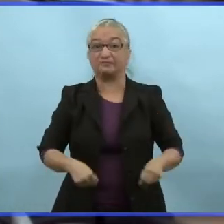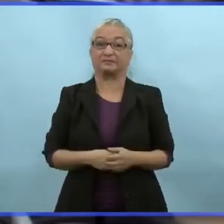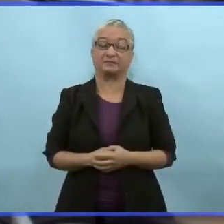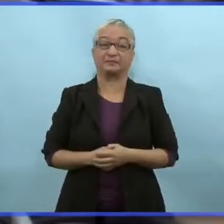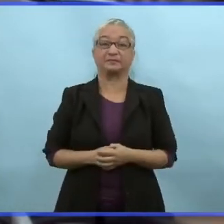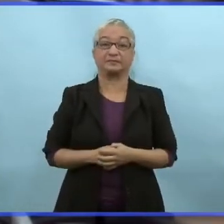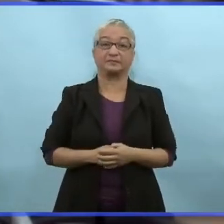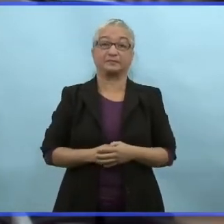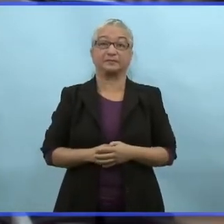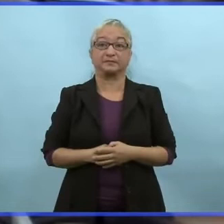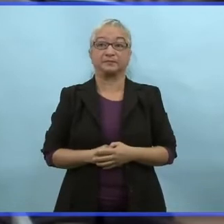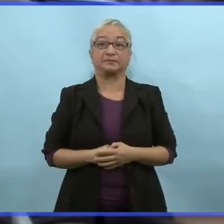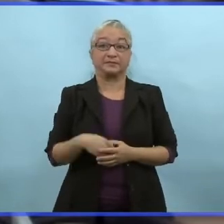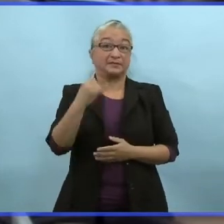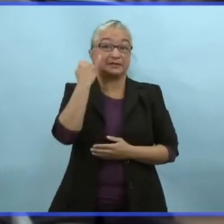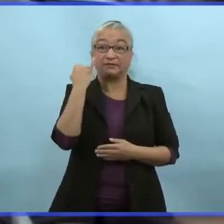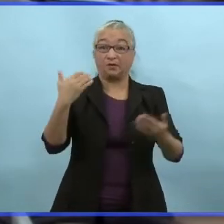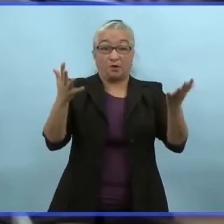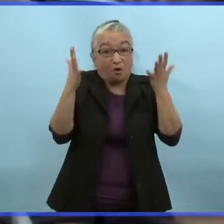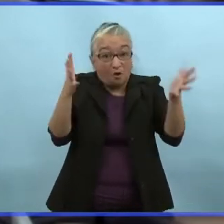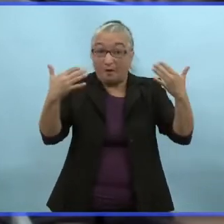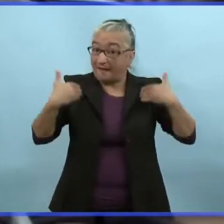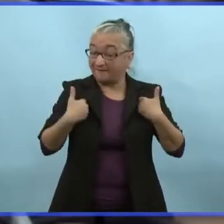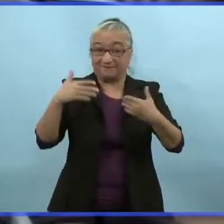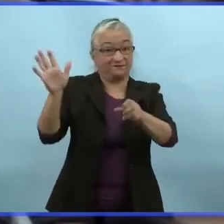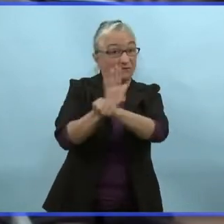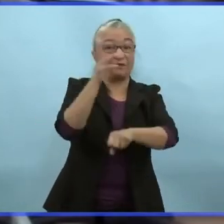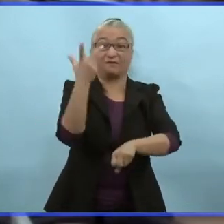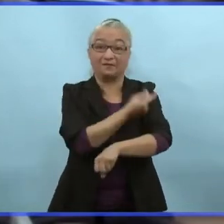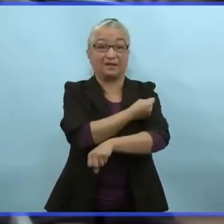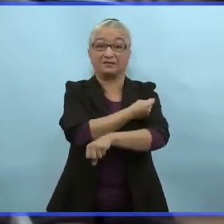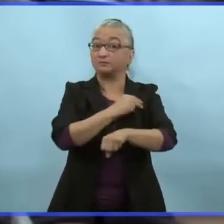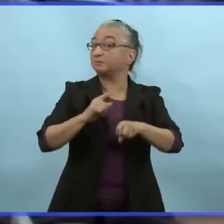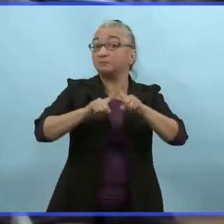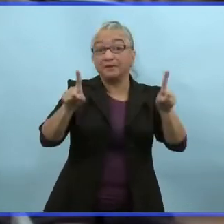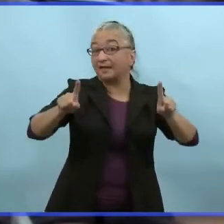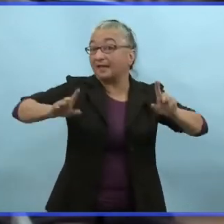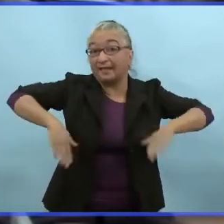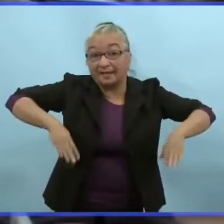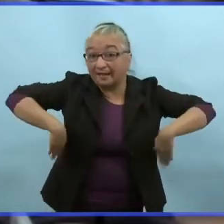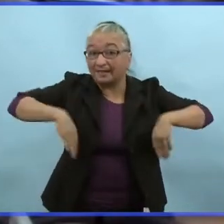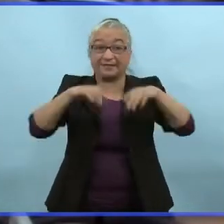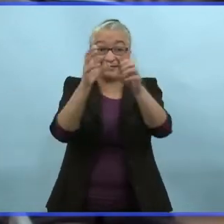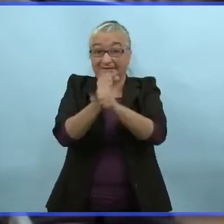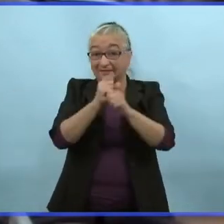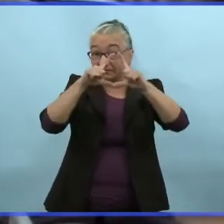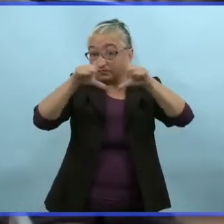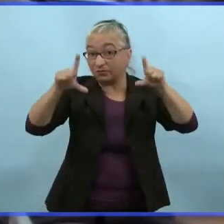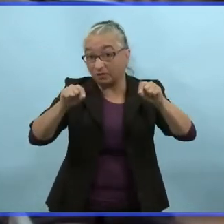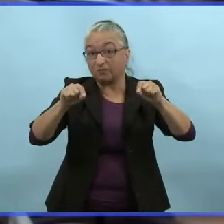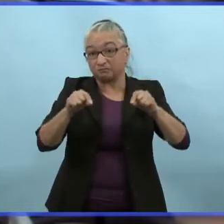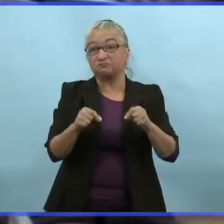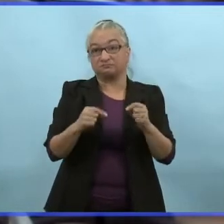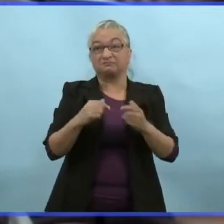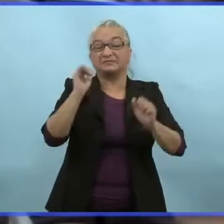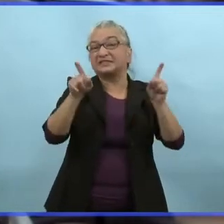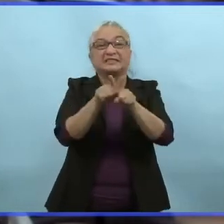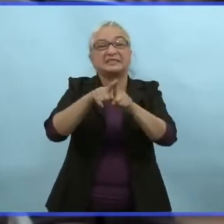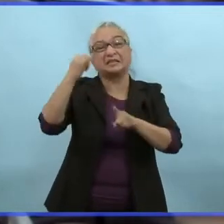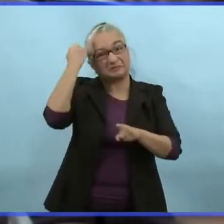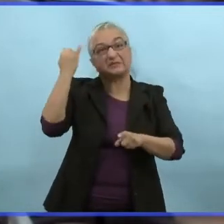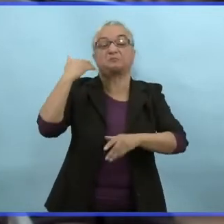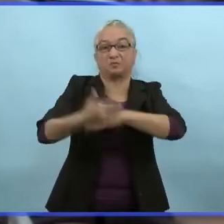électronique. Si vous êtes admissible mais n'avez pas de demander votre carte d'immunisation du Manitoba, vous pouvez passer par le même